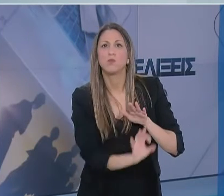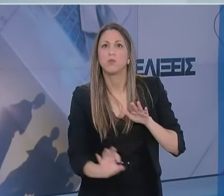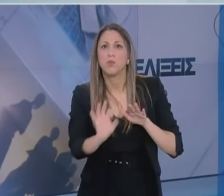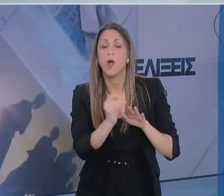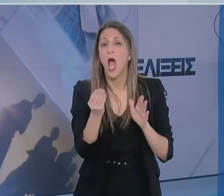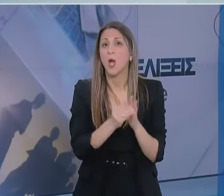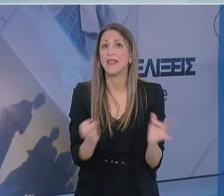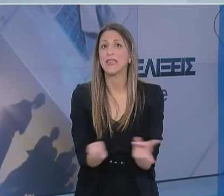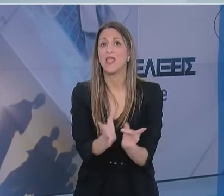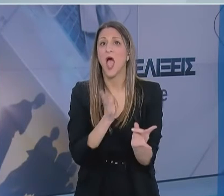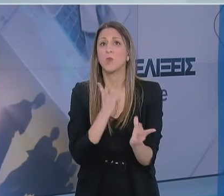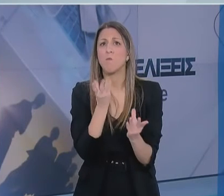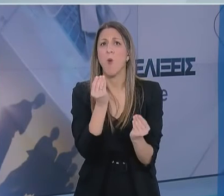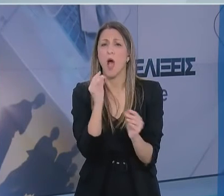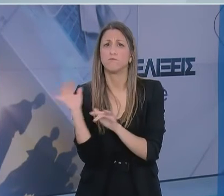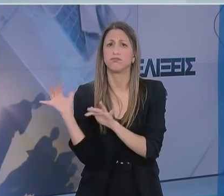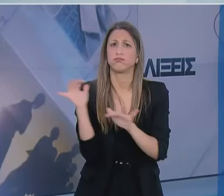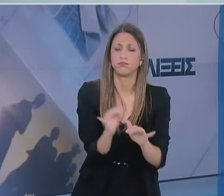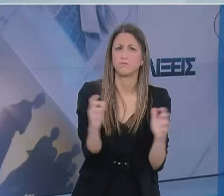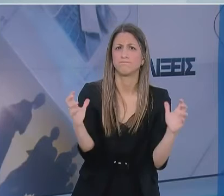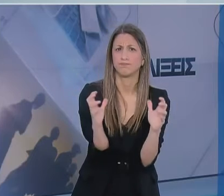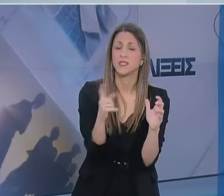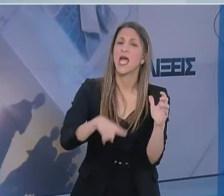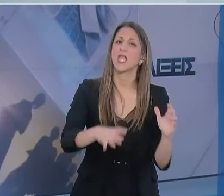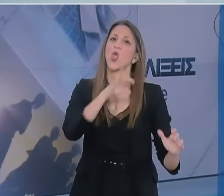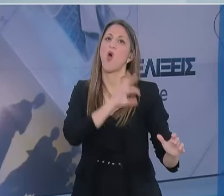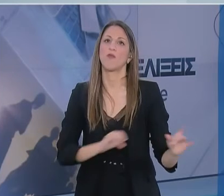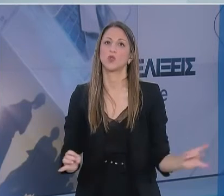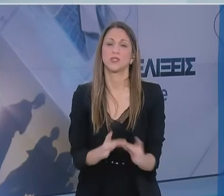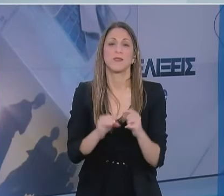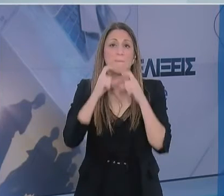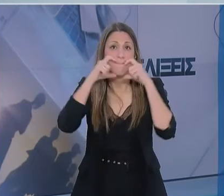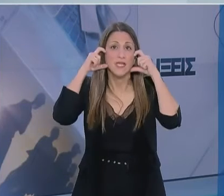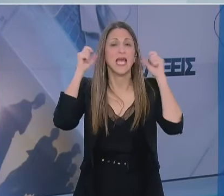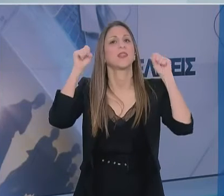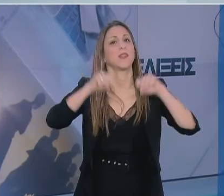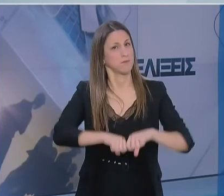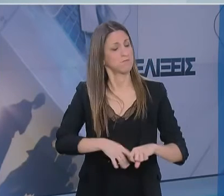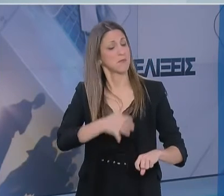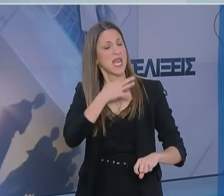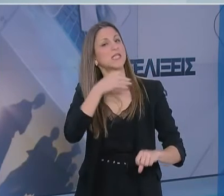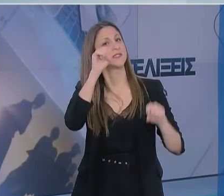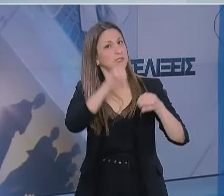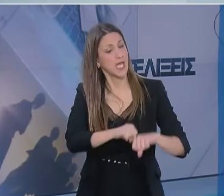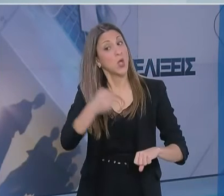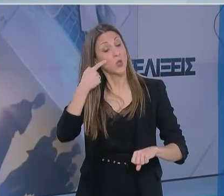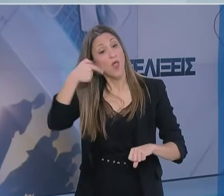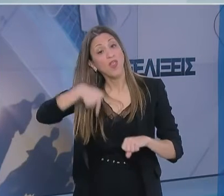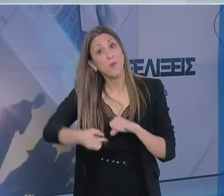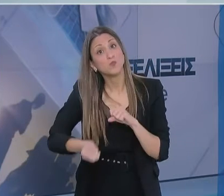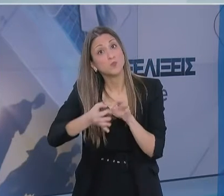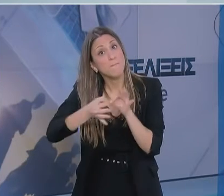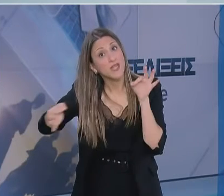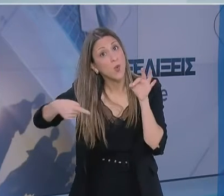υγροτισμού θα μπορούσαν να υπάρξουν ωφέλη από τη χρήση της μάσκας και θα πρέπει να είμαστε έτοιμοι για τυχόν εφαρμογή ενός παρόμοι μέτρου